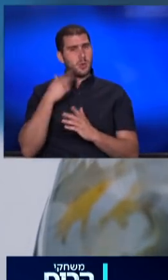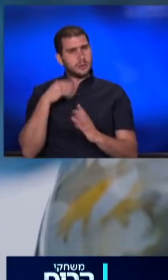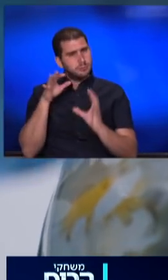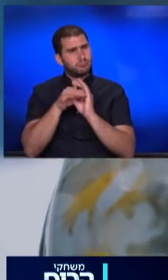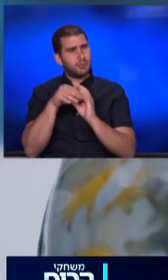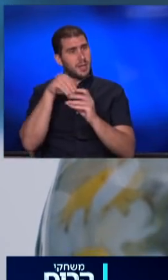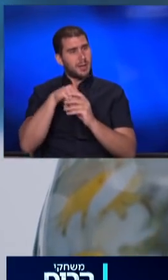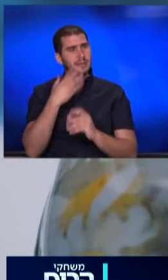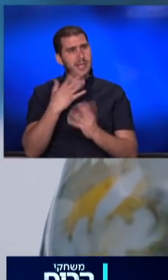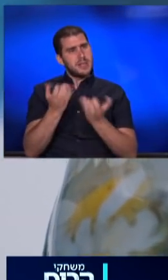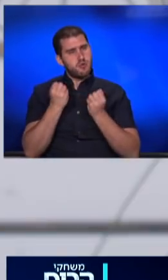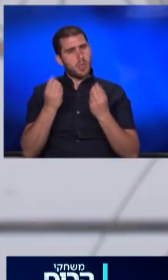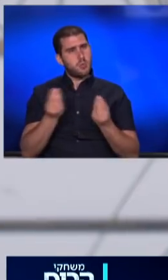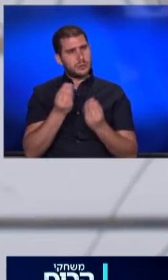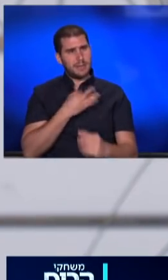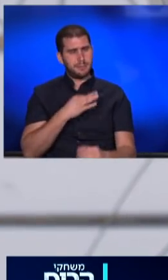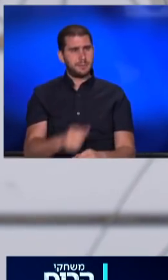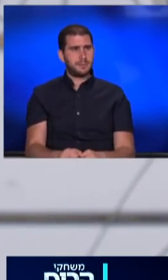להיכנס, שם רציתי למשוך את המוצרים,